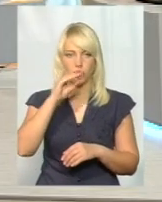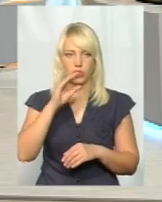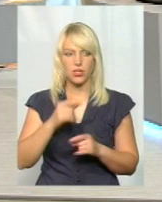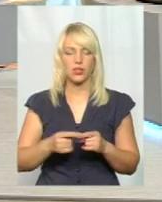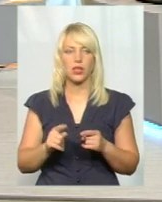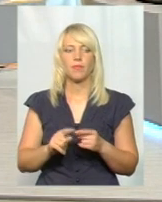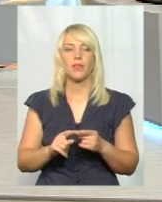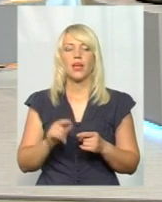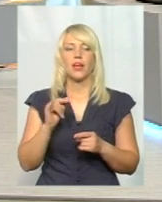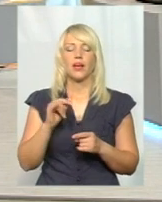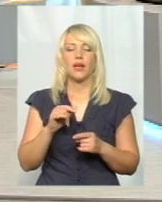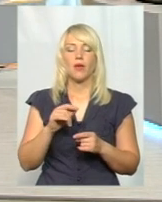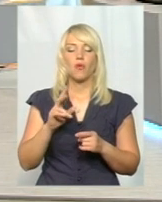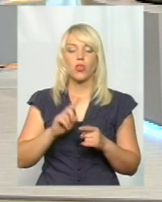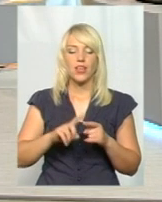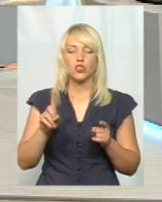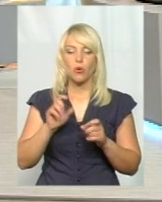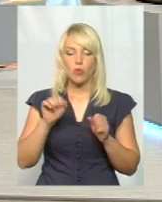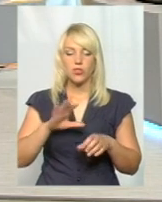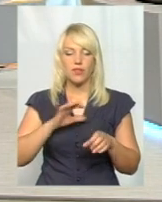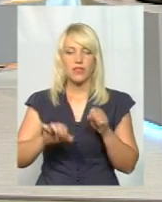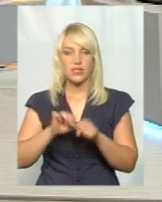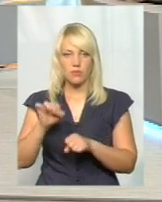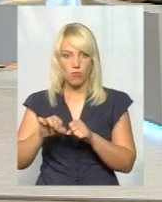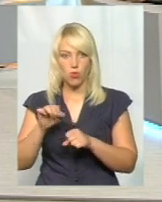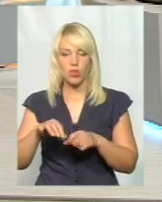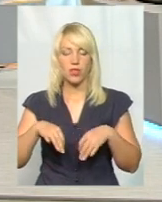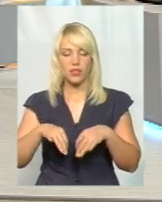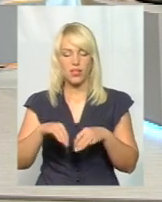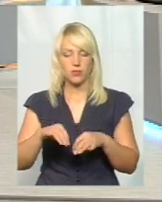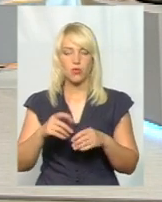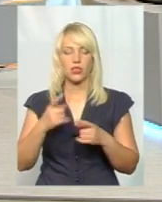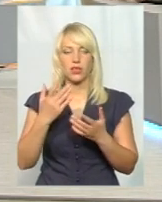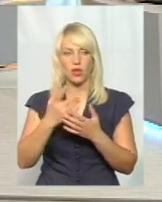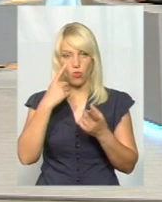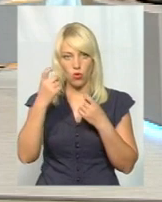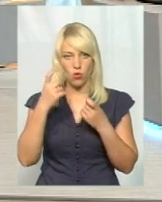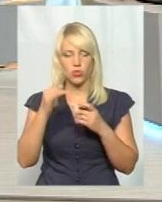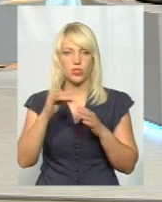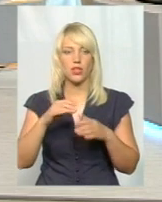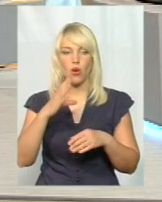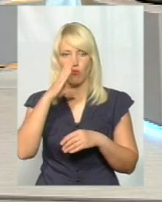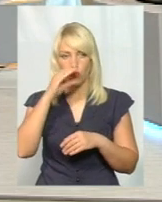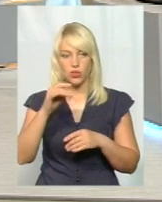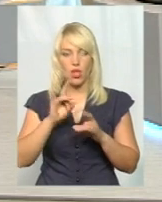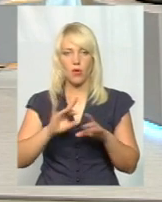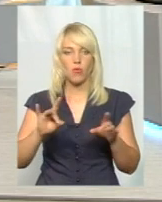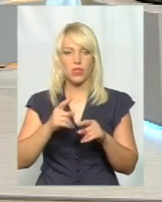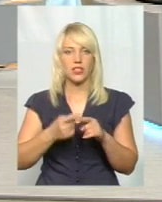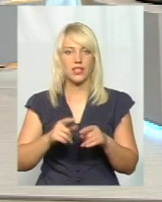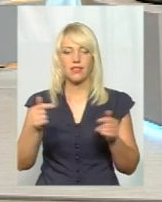руху можливі, попереджають і самі перевізники. Відповідні оголошення розвісили у маршрутках, пояснюють це через